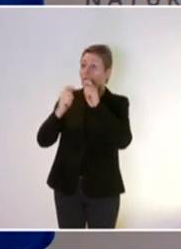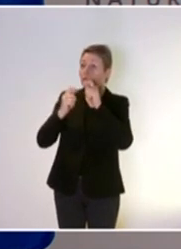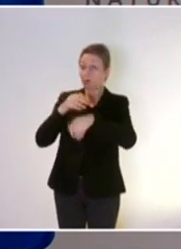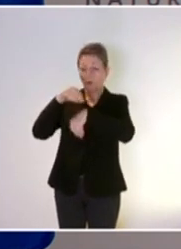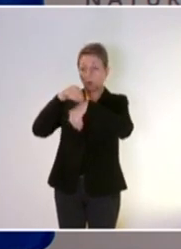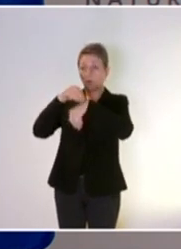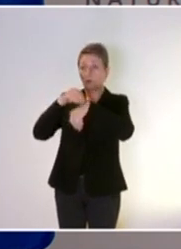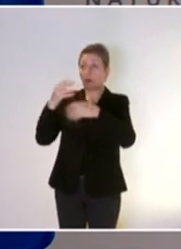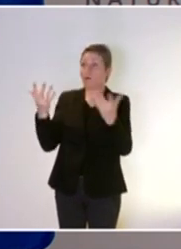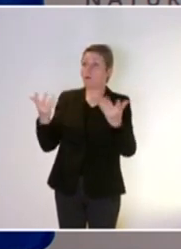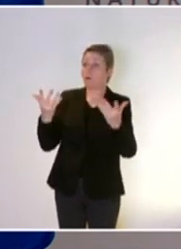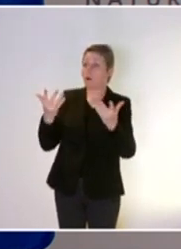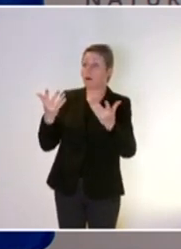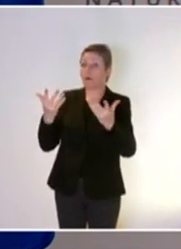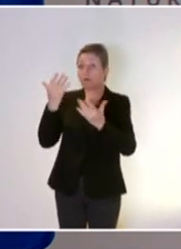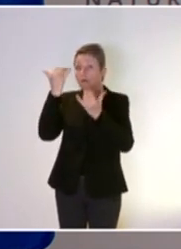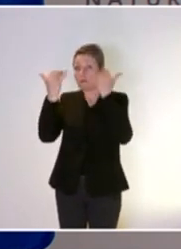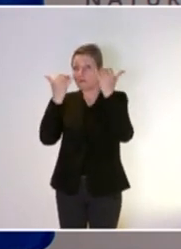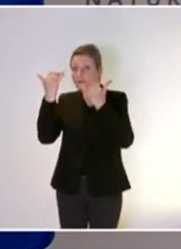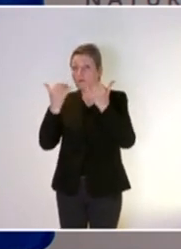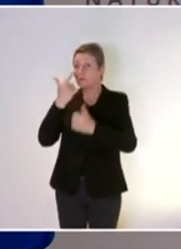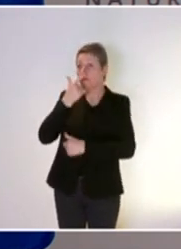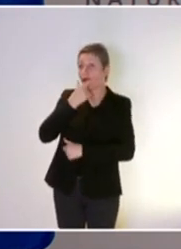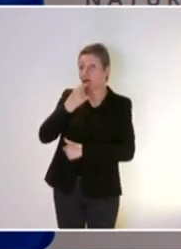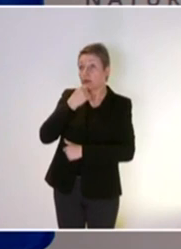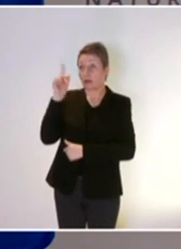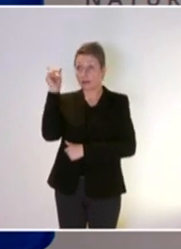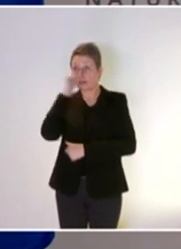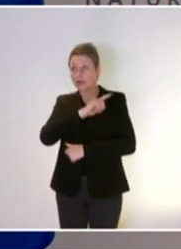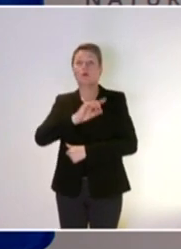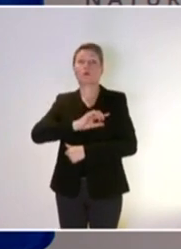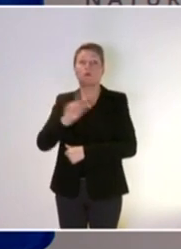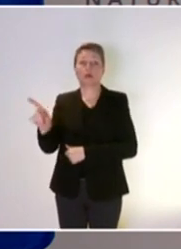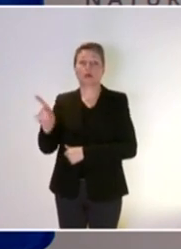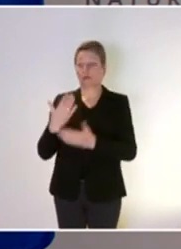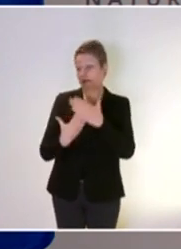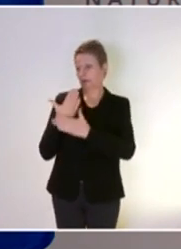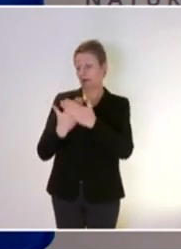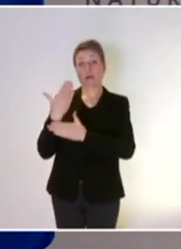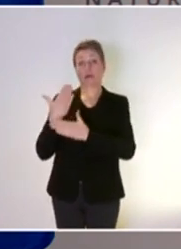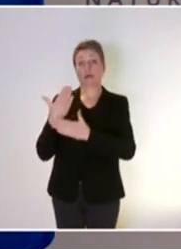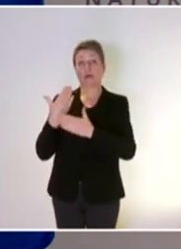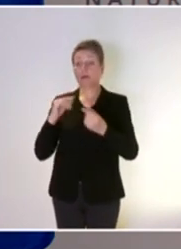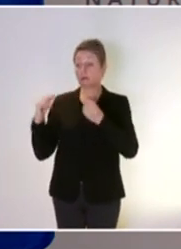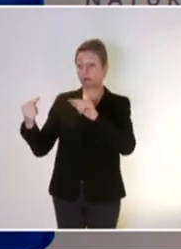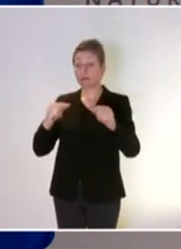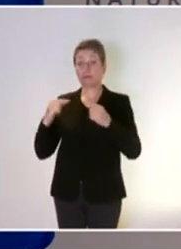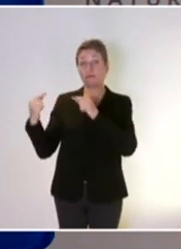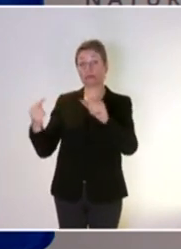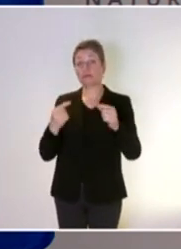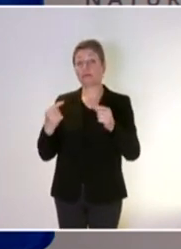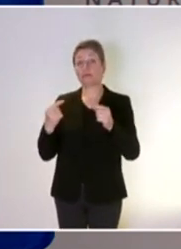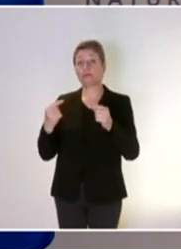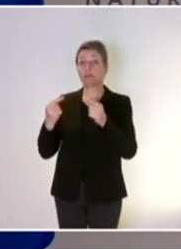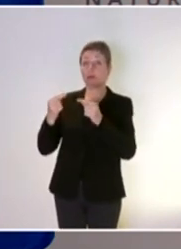Conseil ? Est-ce que vous les envisagez facile, difficile ? On regarde la discussion que vous avez eue ce matin avec vos homologues. Et